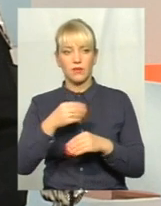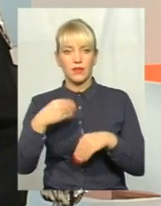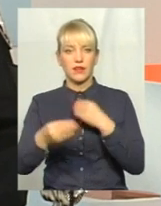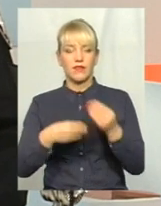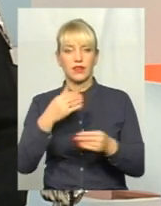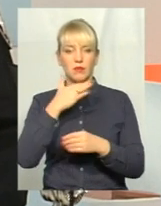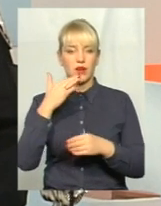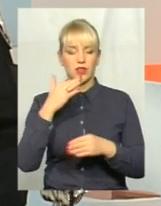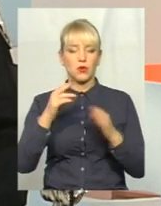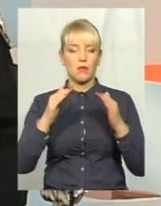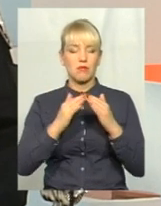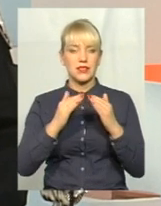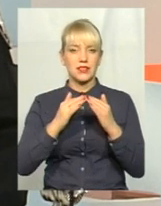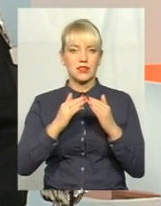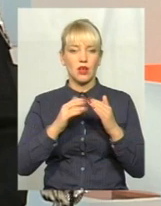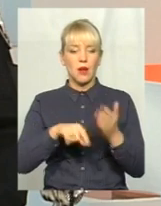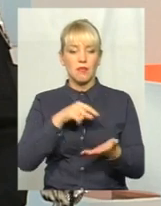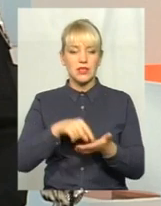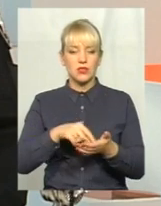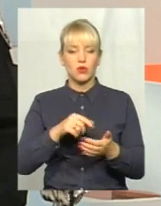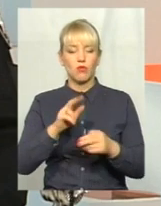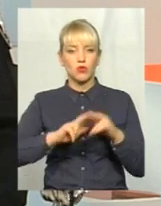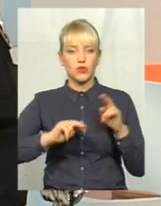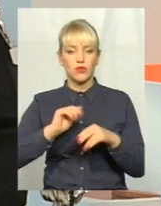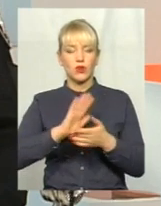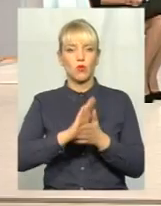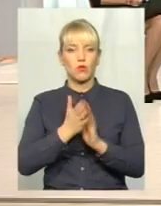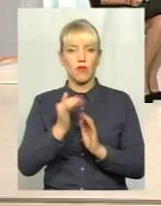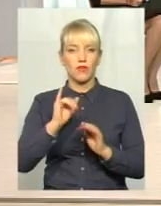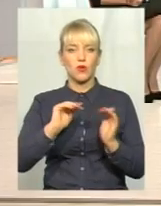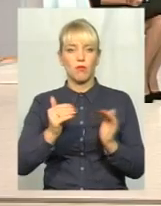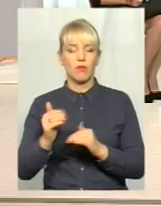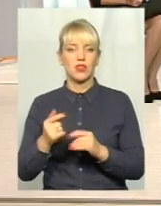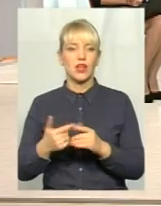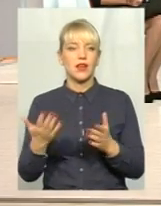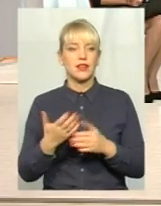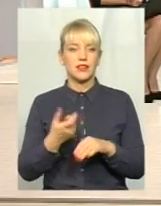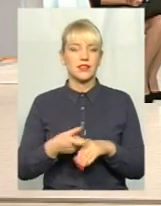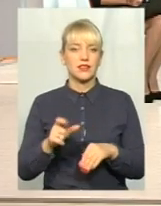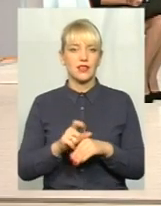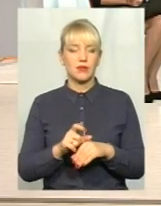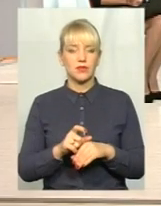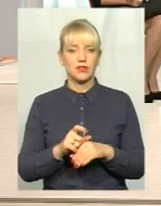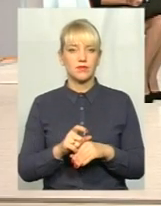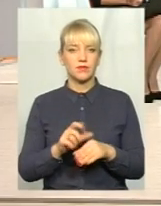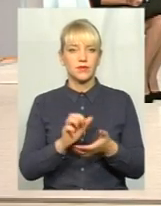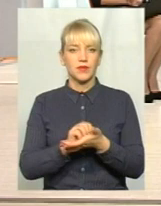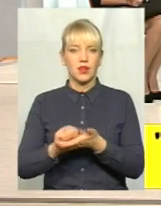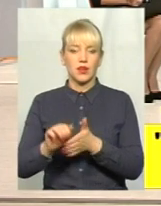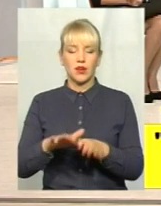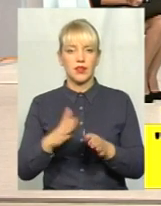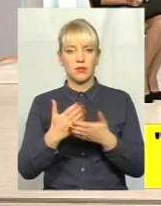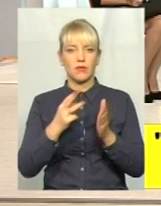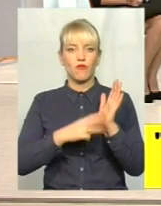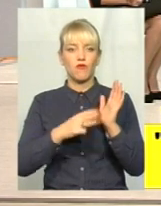багато містобудівних умов і вмежень, які самі такі забиті показники, що 80%